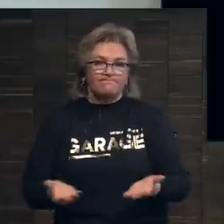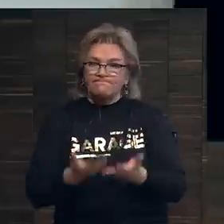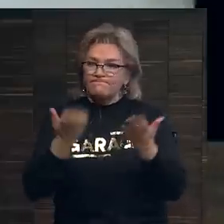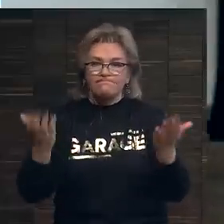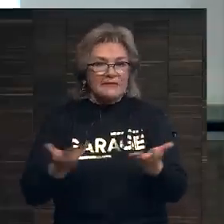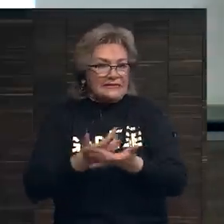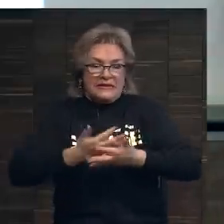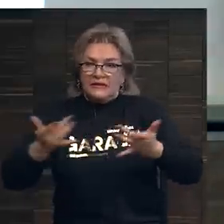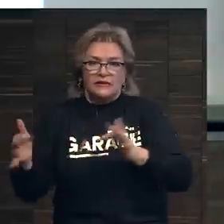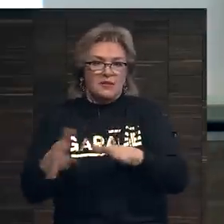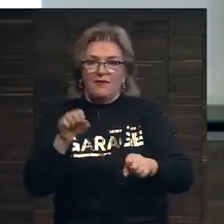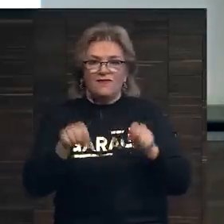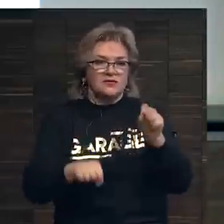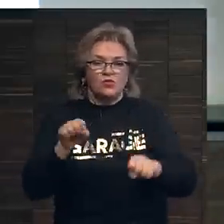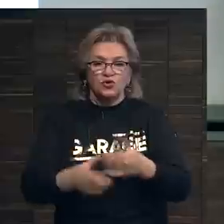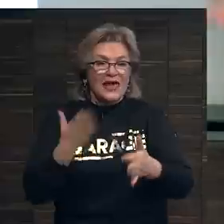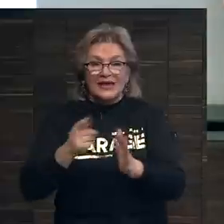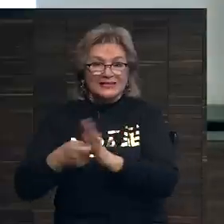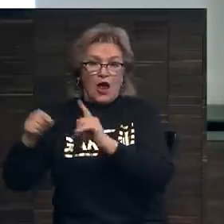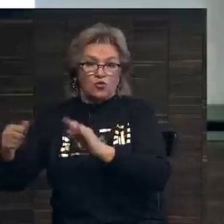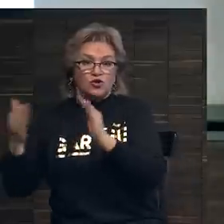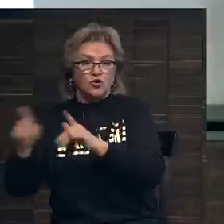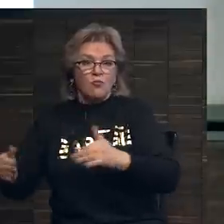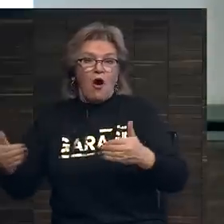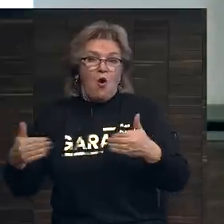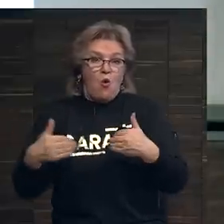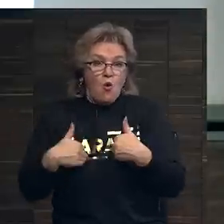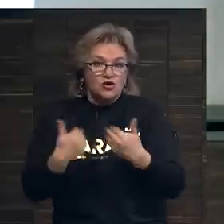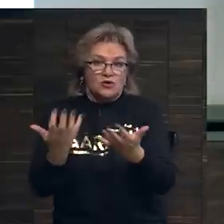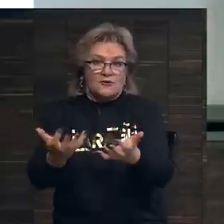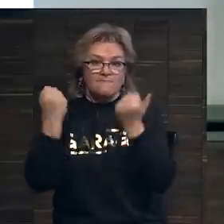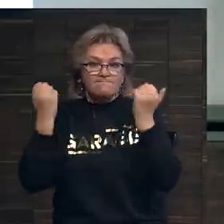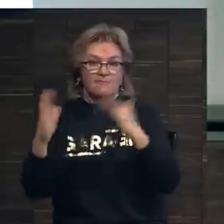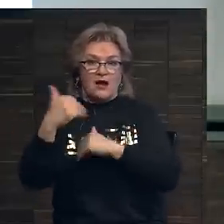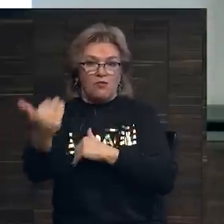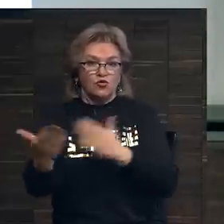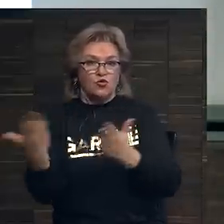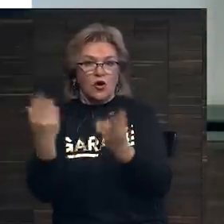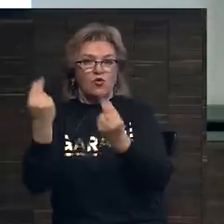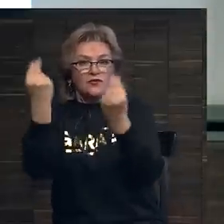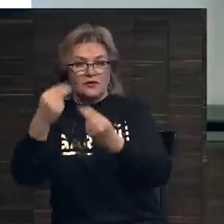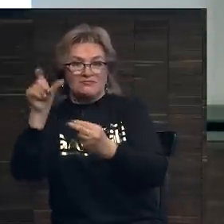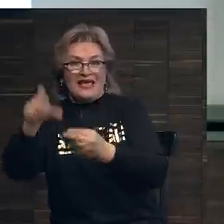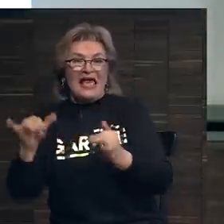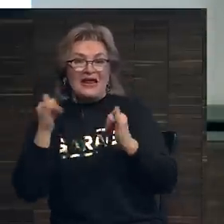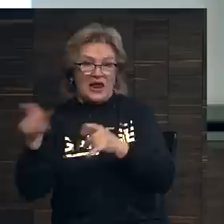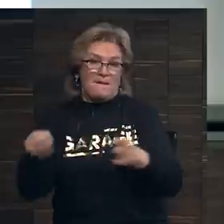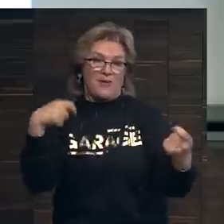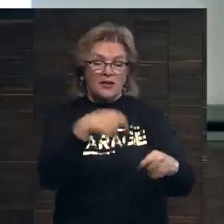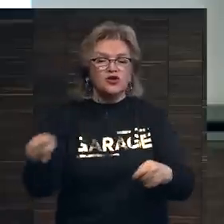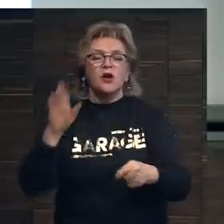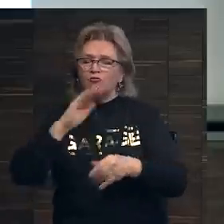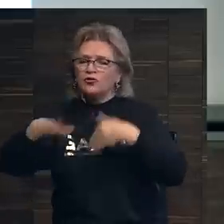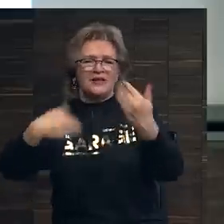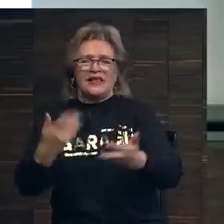целый ряд мероприятий возможен. Если аукционный дом хочет заполучить работу,-то произведение для продажи, то они